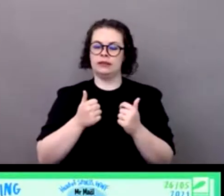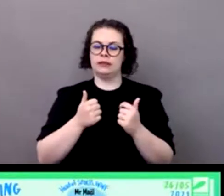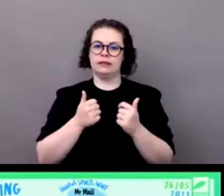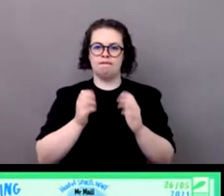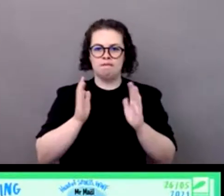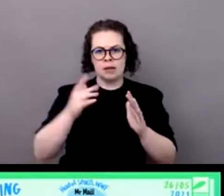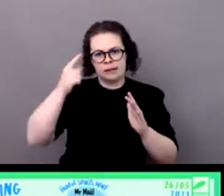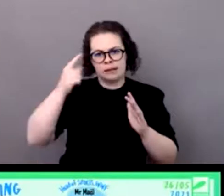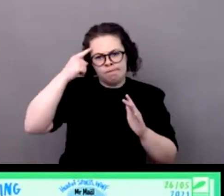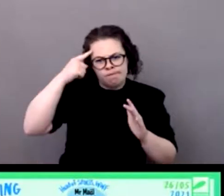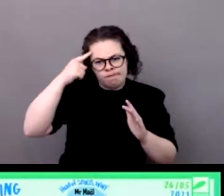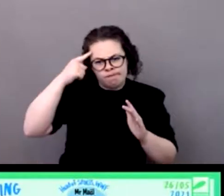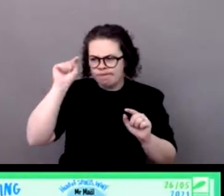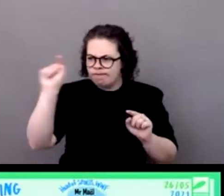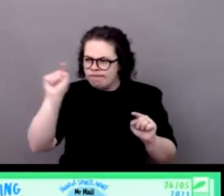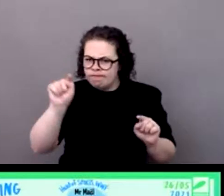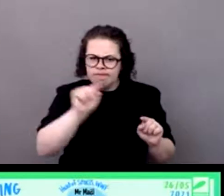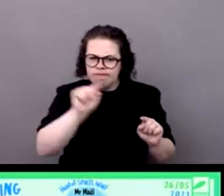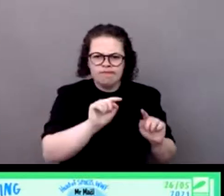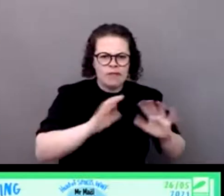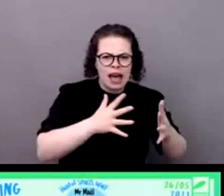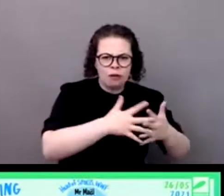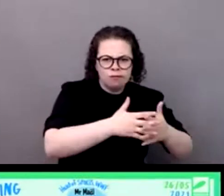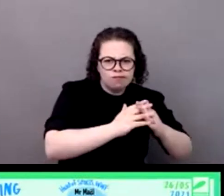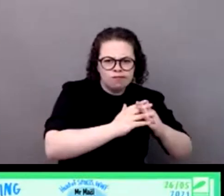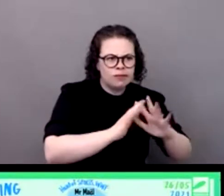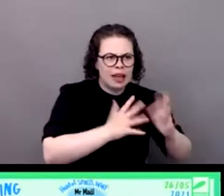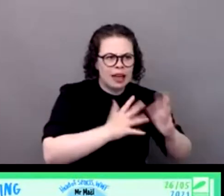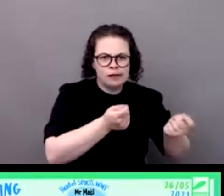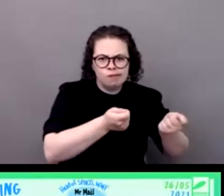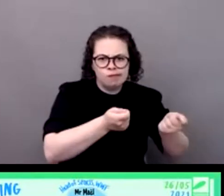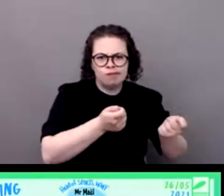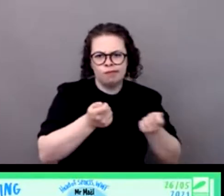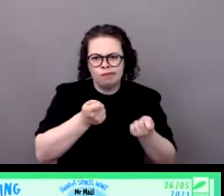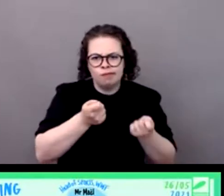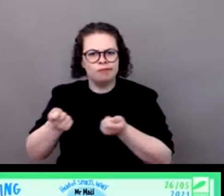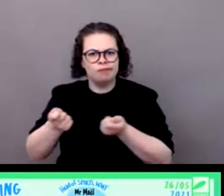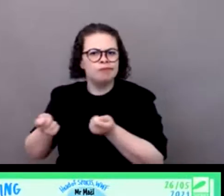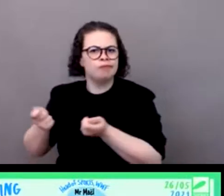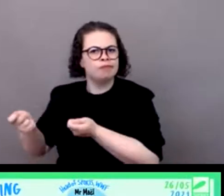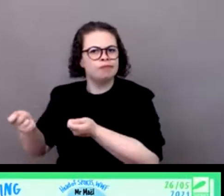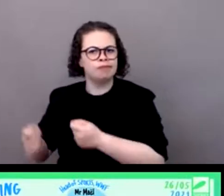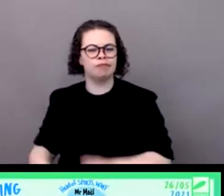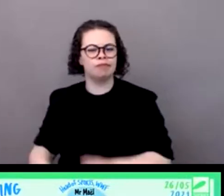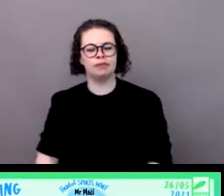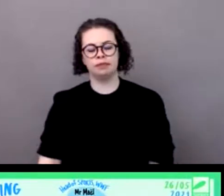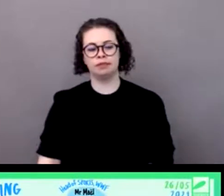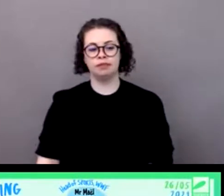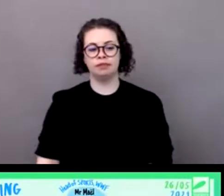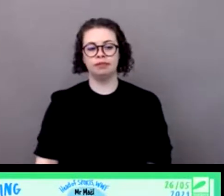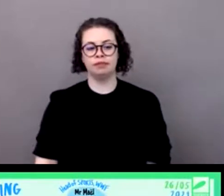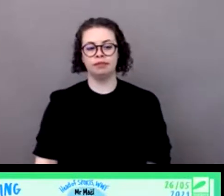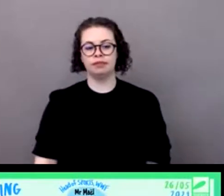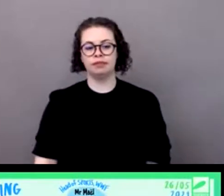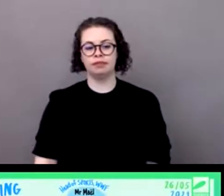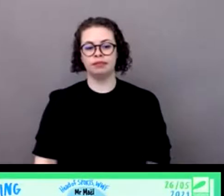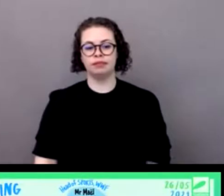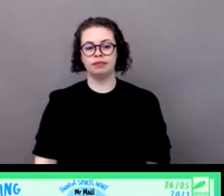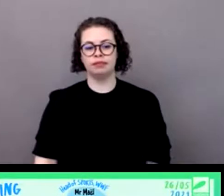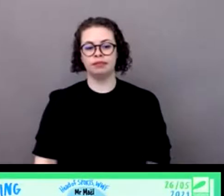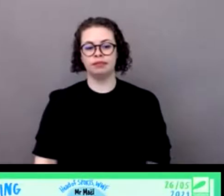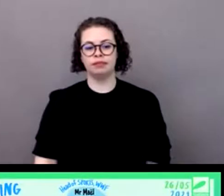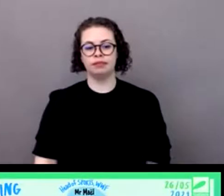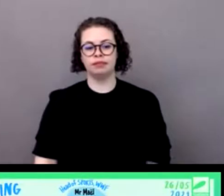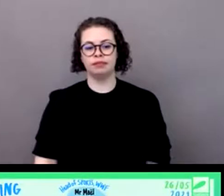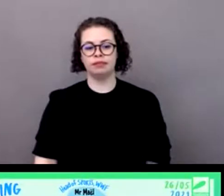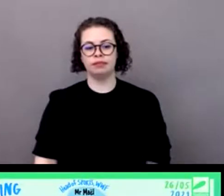sur lequel moi j'essaye de d'avoir quand je travaille sur ce